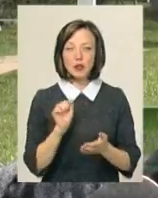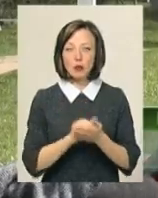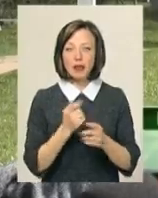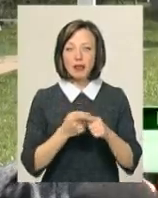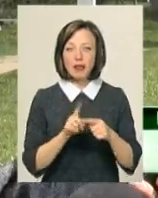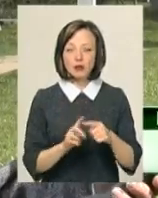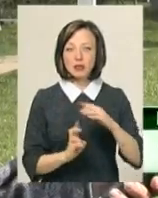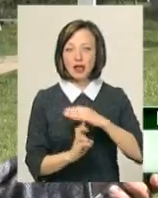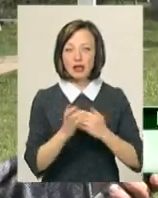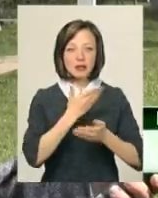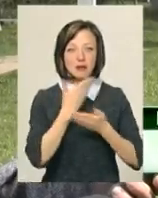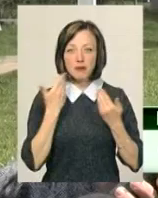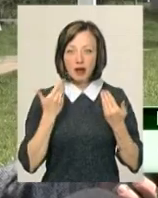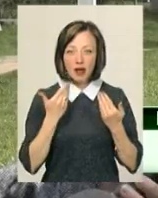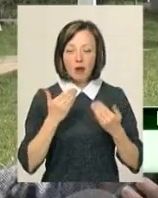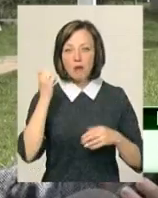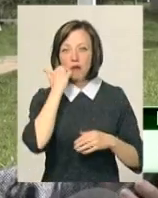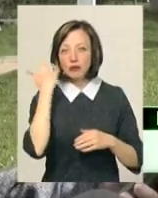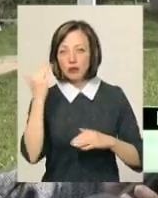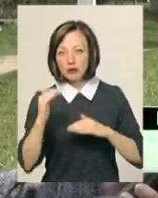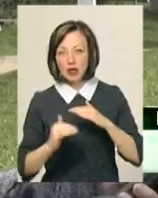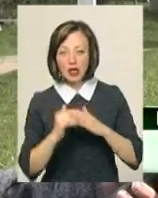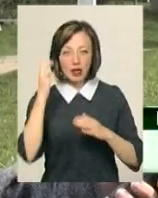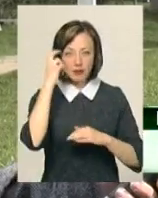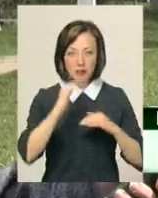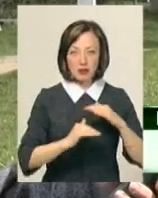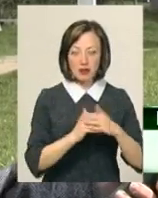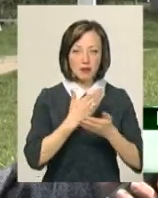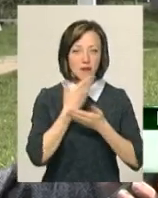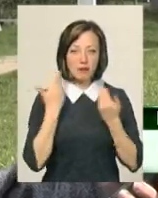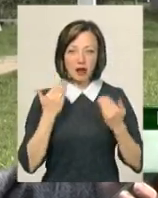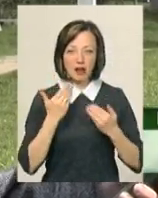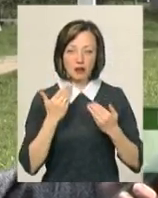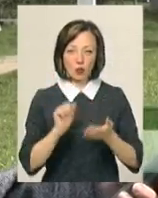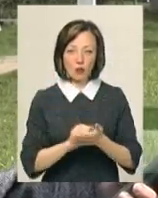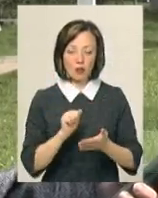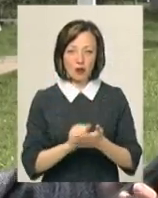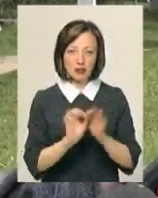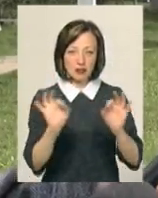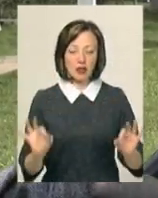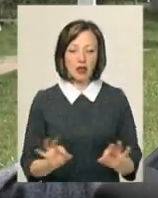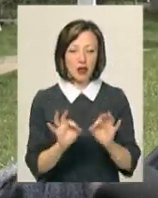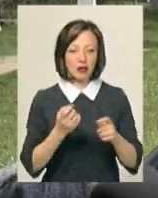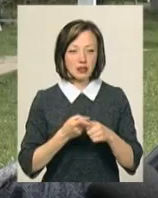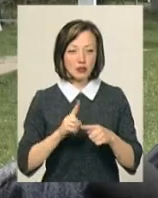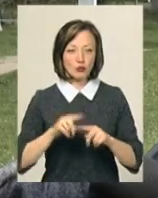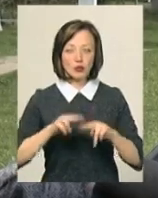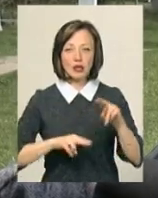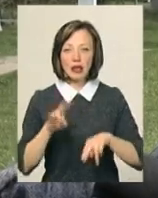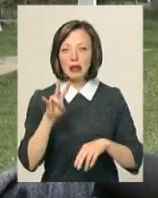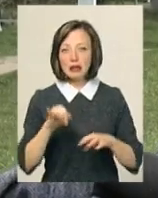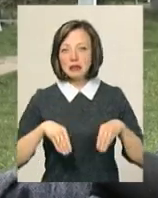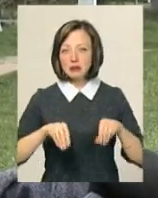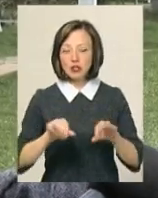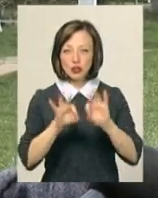церкву немає, ні як Московського патріархату, і так само Київського патріархату немає церкви. Ні документи немає ніяких. На цю будівлю. Ні землі